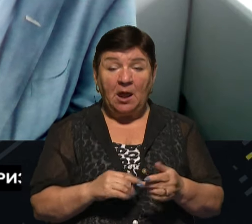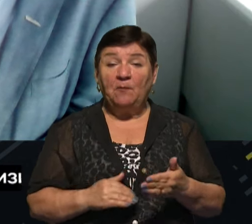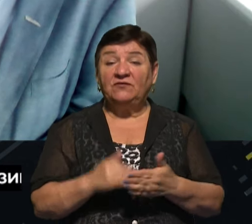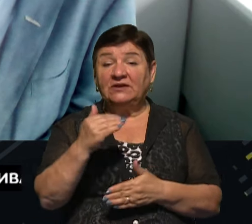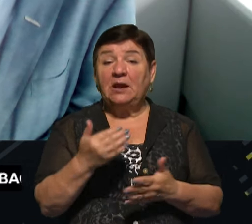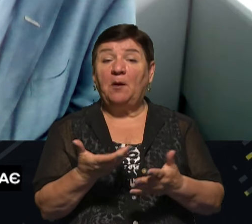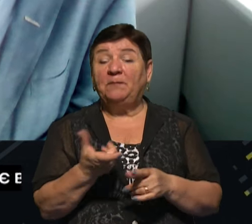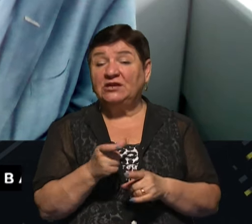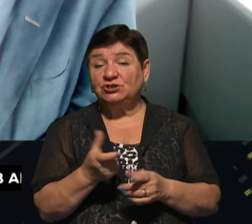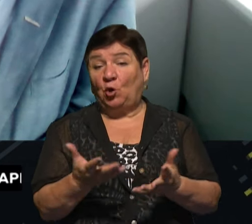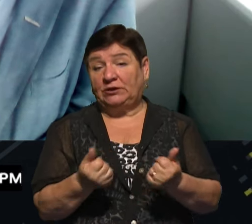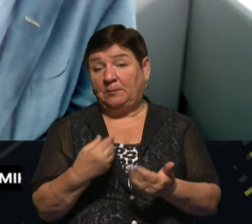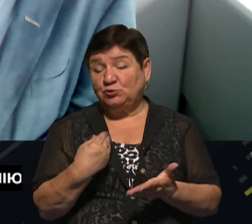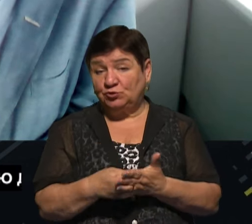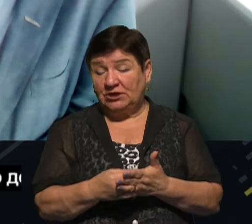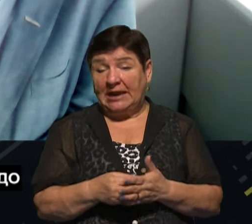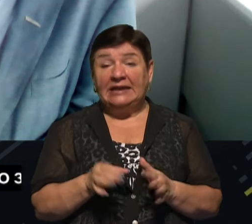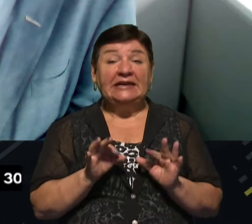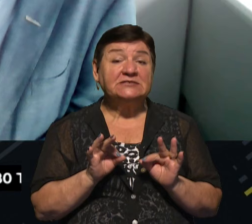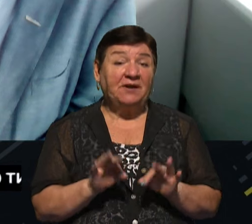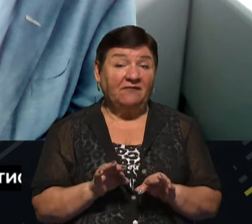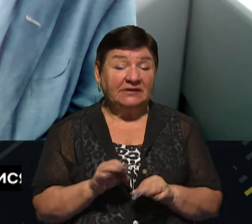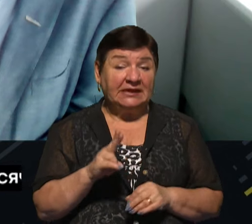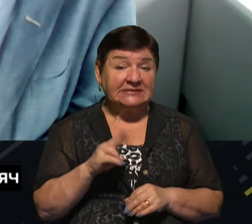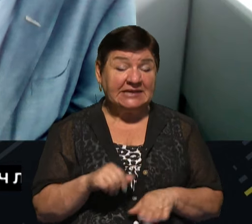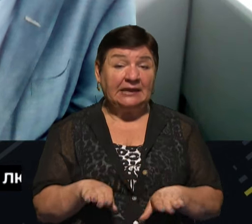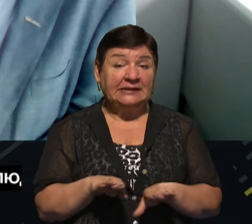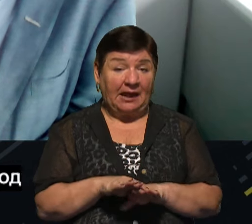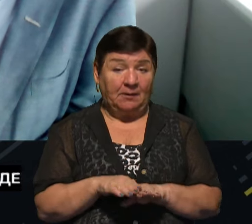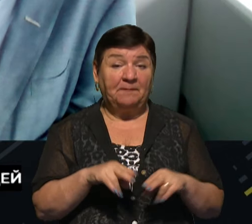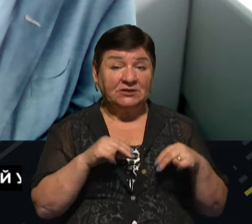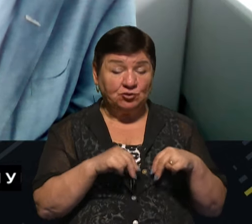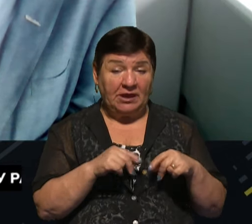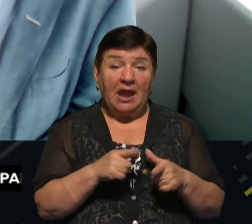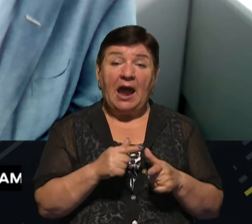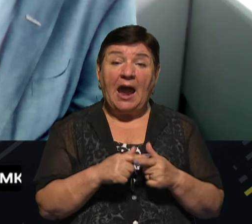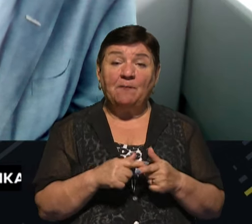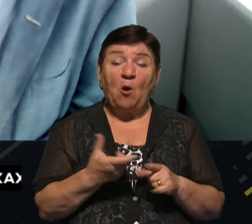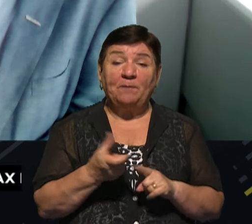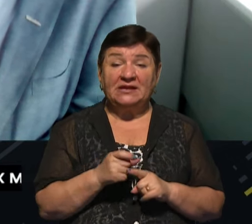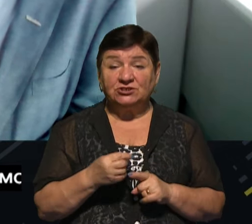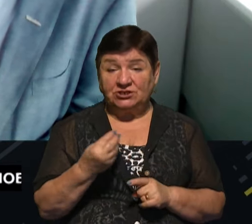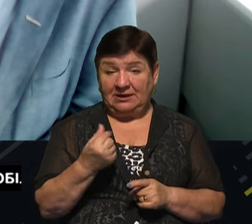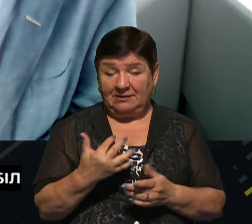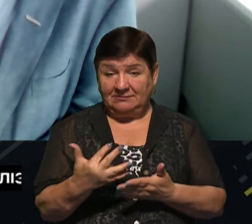отримуєш бюджет. Але от насправді, чи це так працює, коли підвищують податки, чи таки більше збирають гроші?